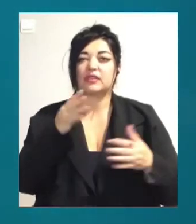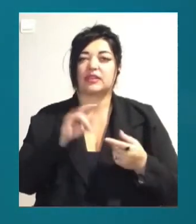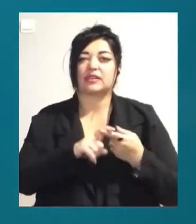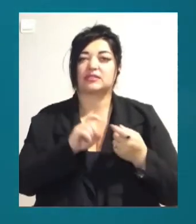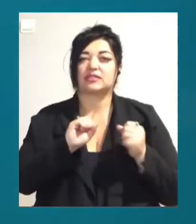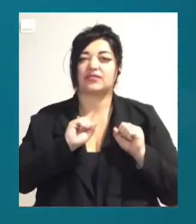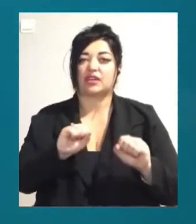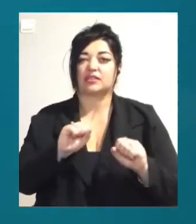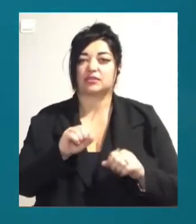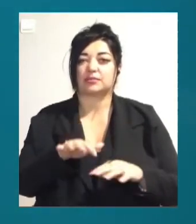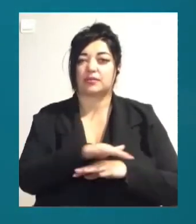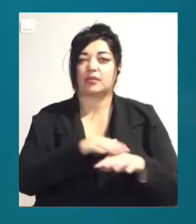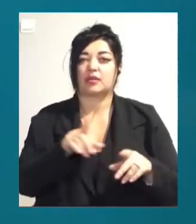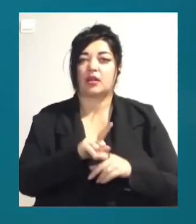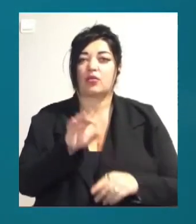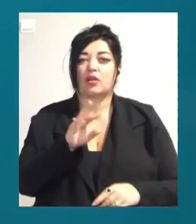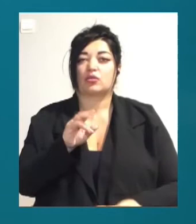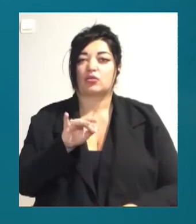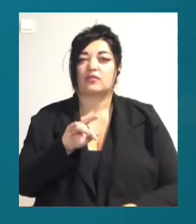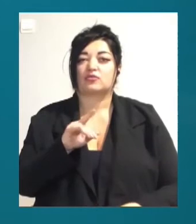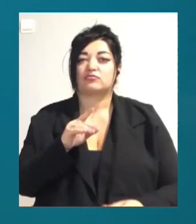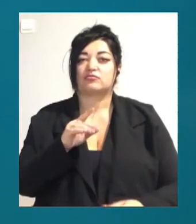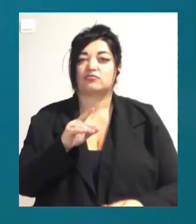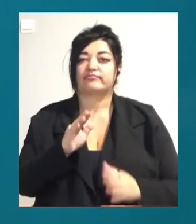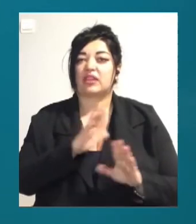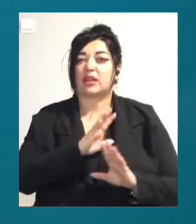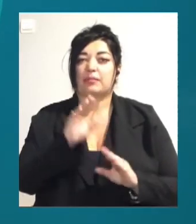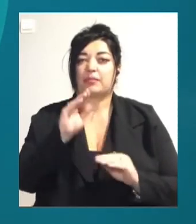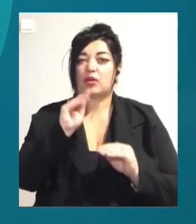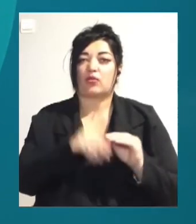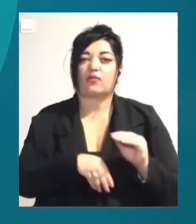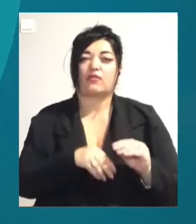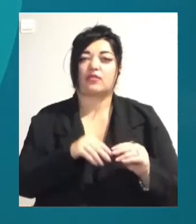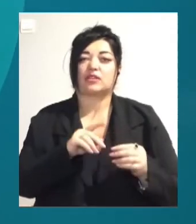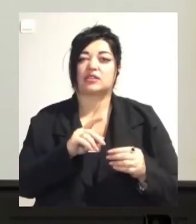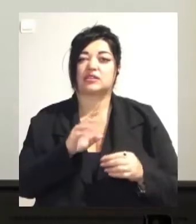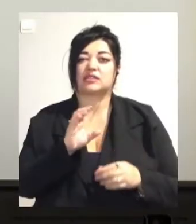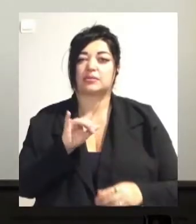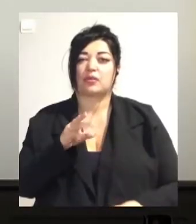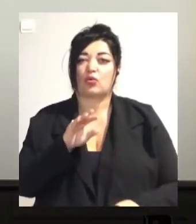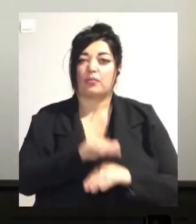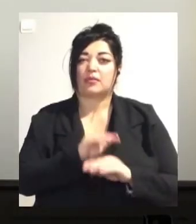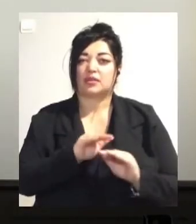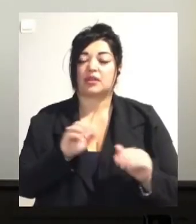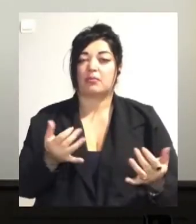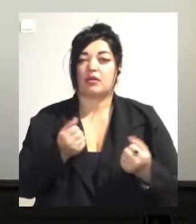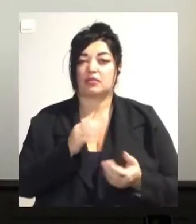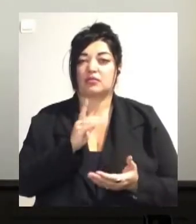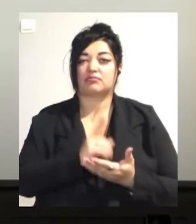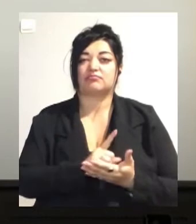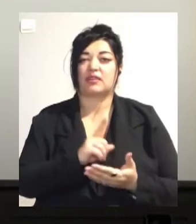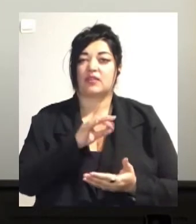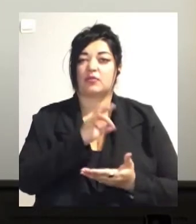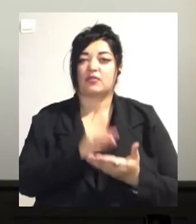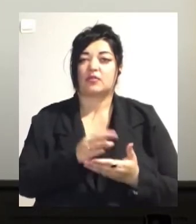Також Олена Буйневич закликала батьків не приховувати симптоми у своїх дітей та мати соціальну відповідальність. У школах посилюється режим